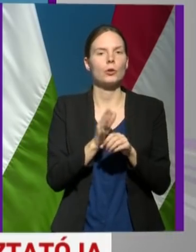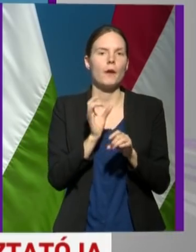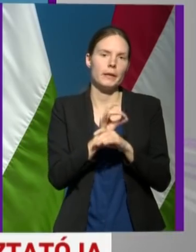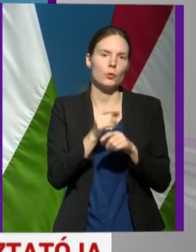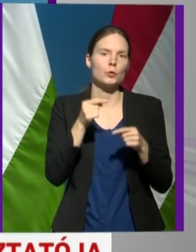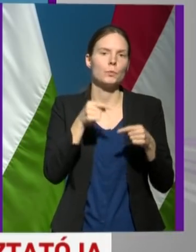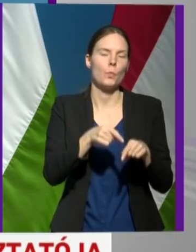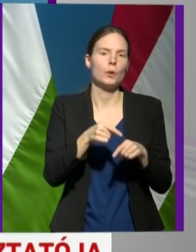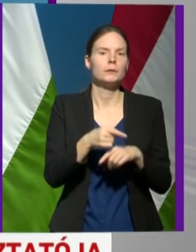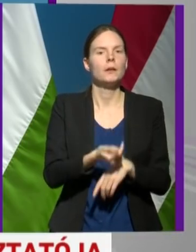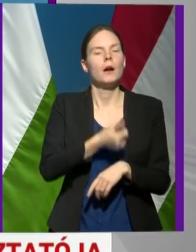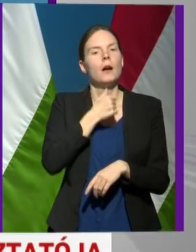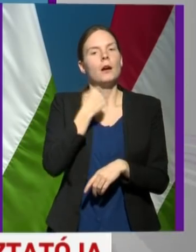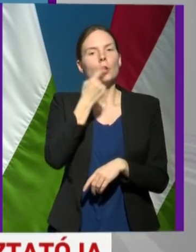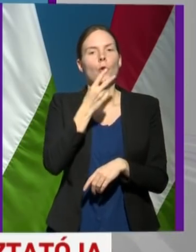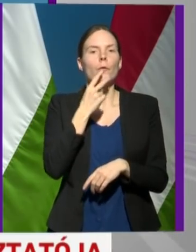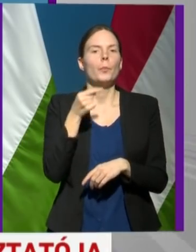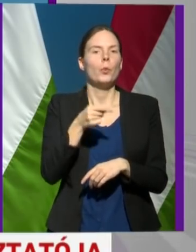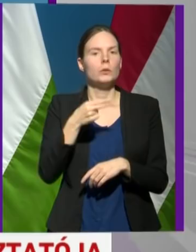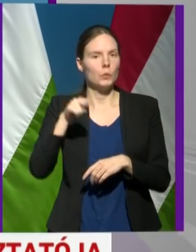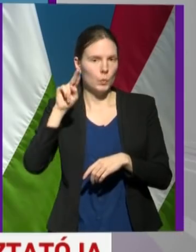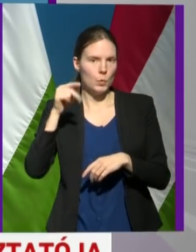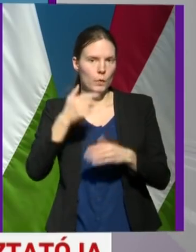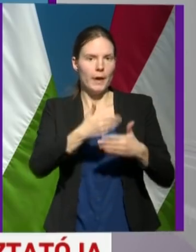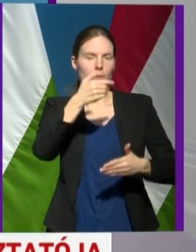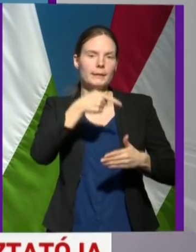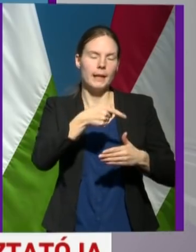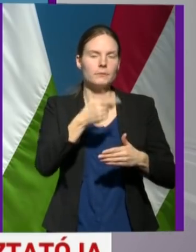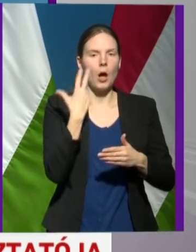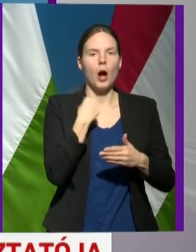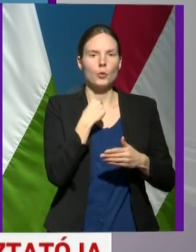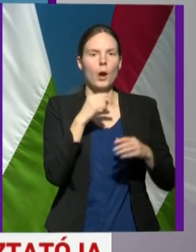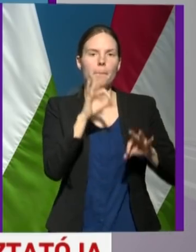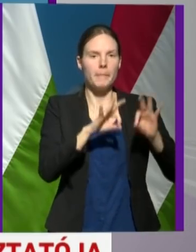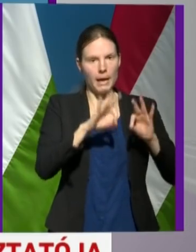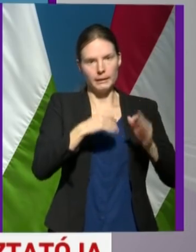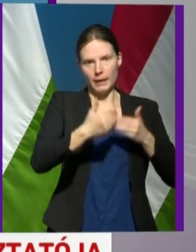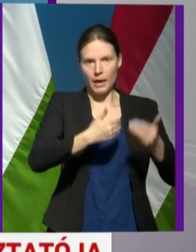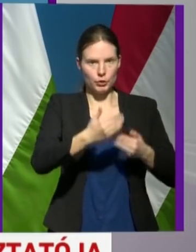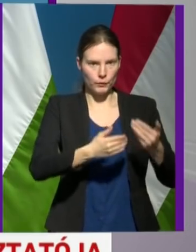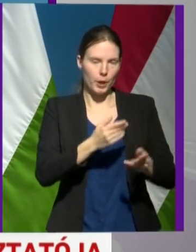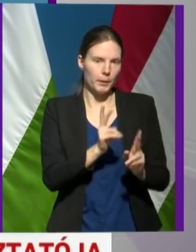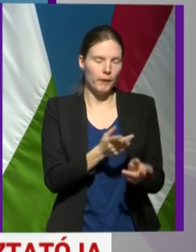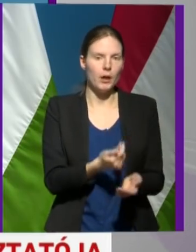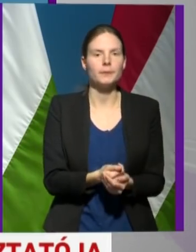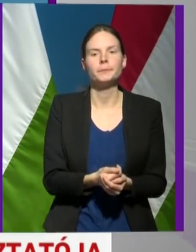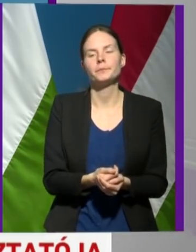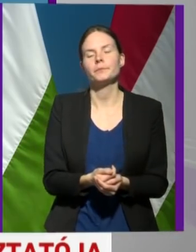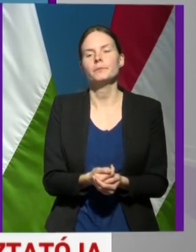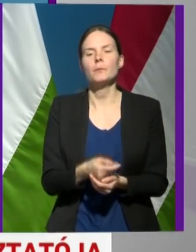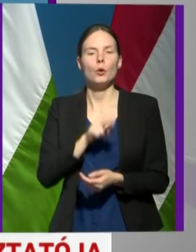felületén az angol nyelvű tájékoztatás kialakítása folyamatban van. Az ügyeleti központban mind